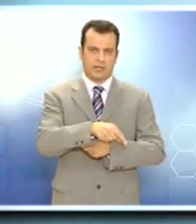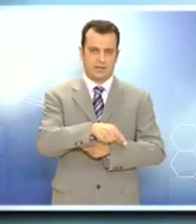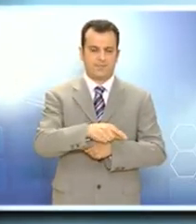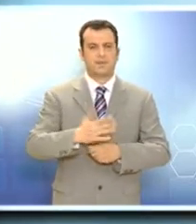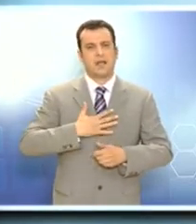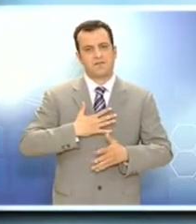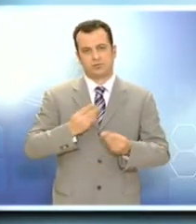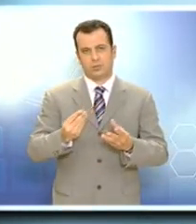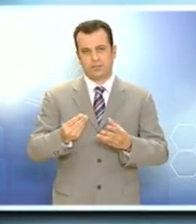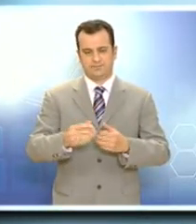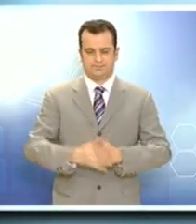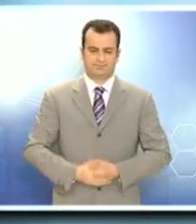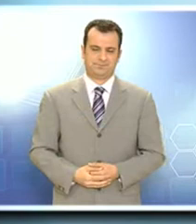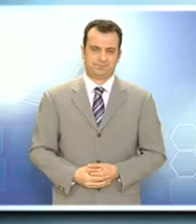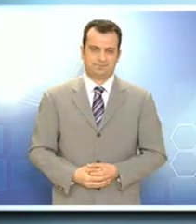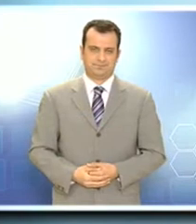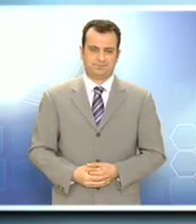Βάλιστα, Παναγιώτη, να σε ευχαριστήσω πολύ.